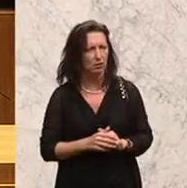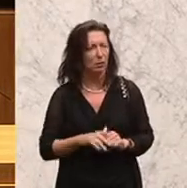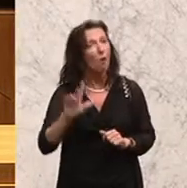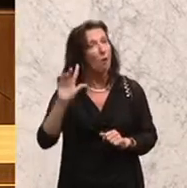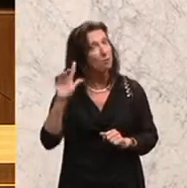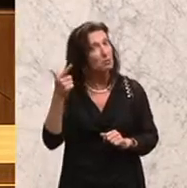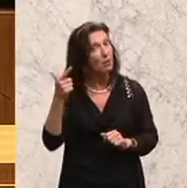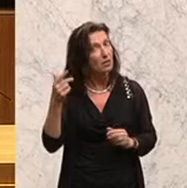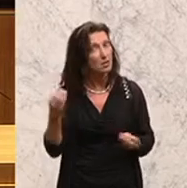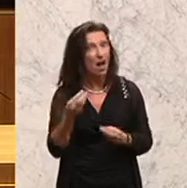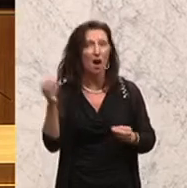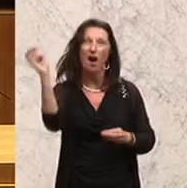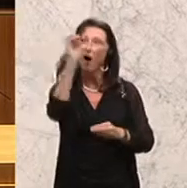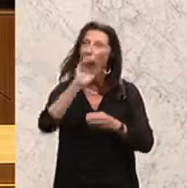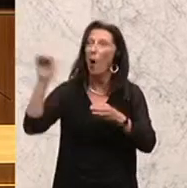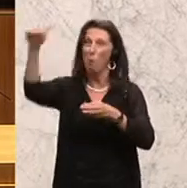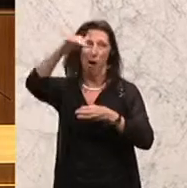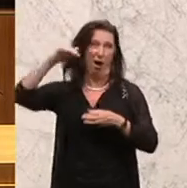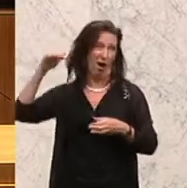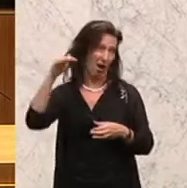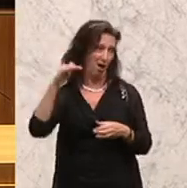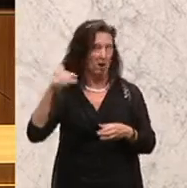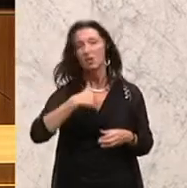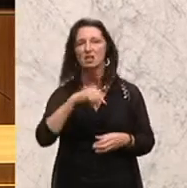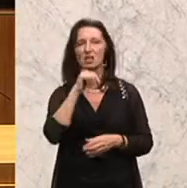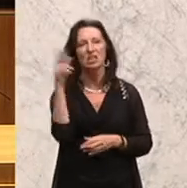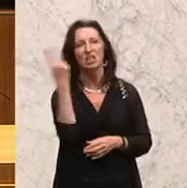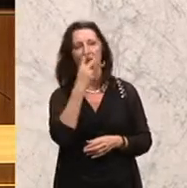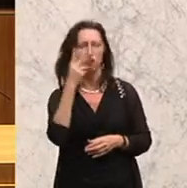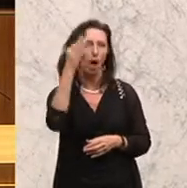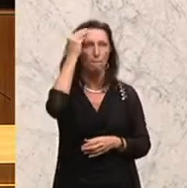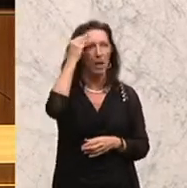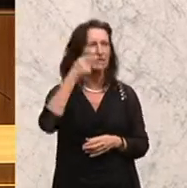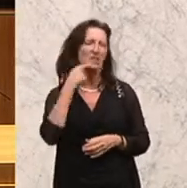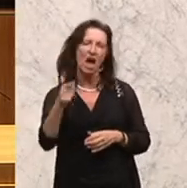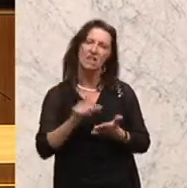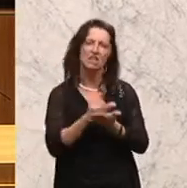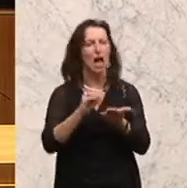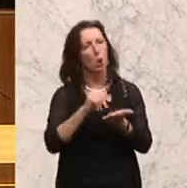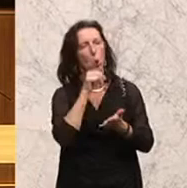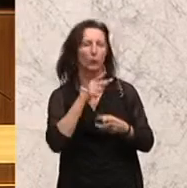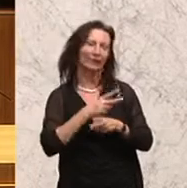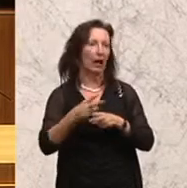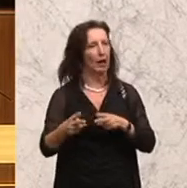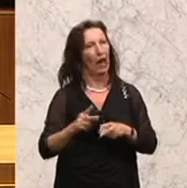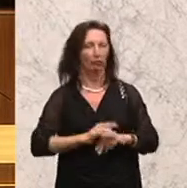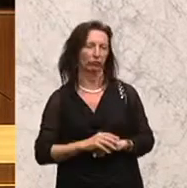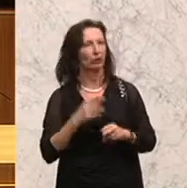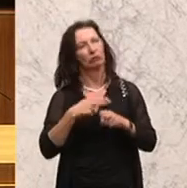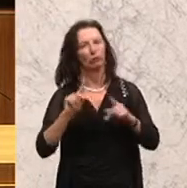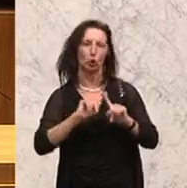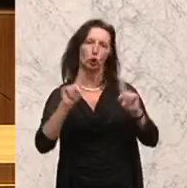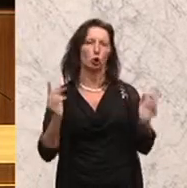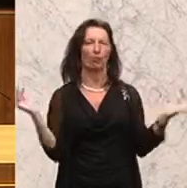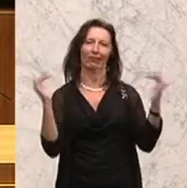natürlich die europäische Ebene sein. Und ich bin nicht einverstanden mit der Merkel, dass sie sagt, die Zeit ist noch nicht reich für einen Sondergipfel. Auf was